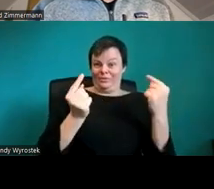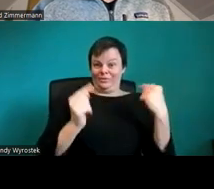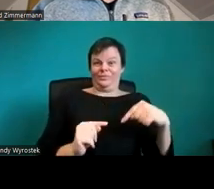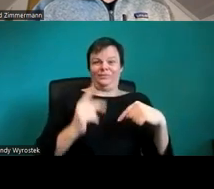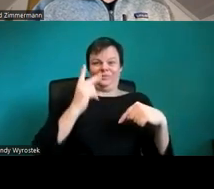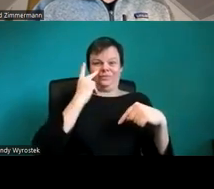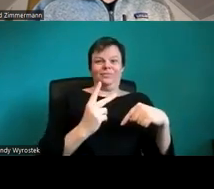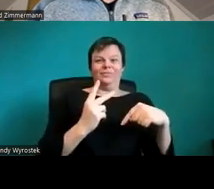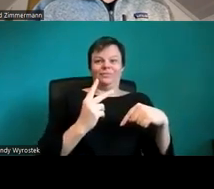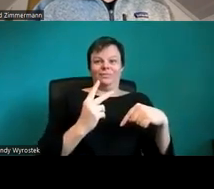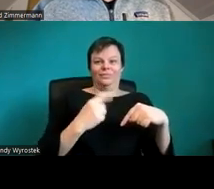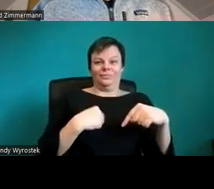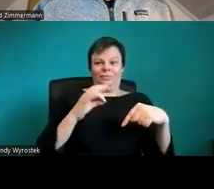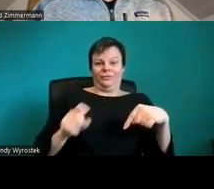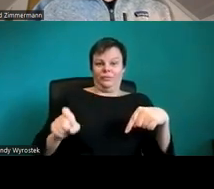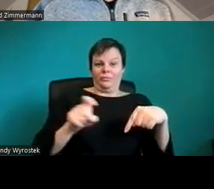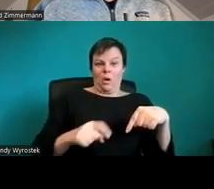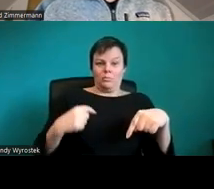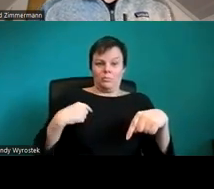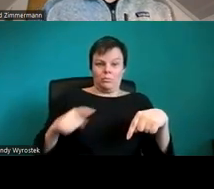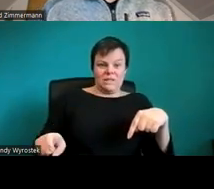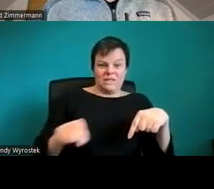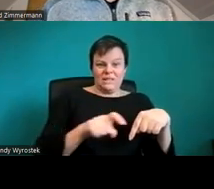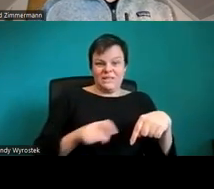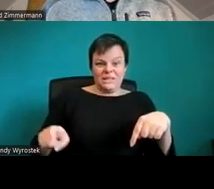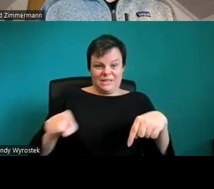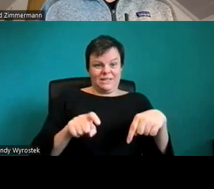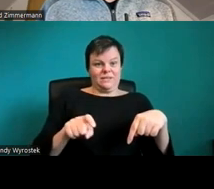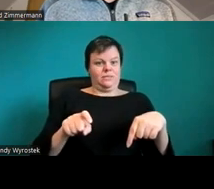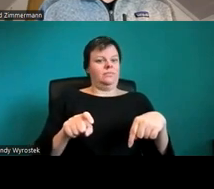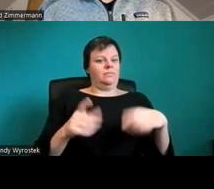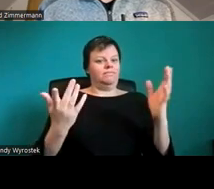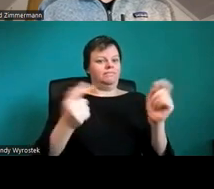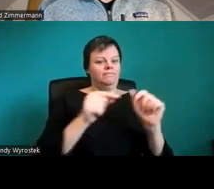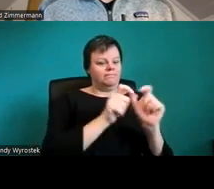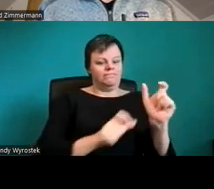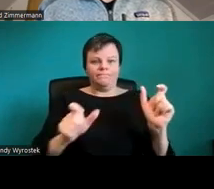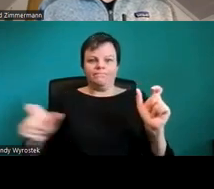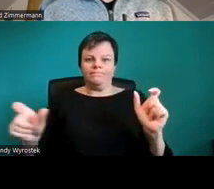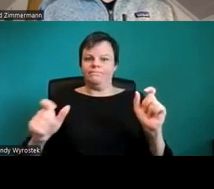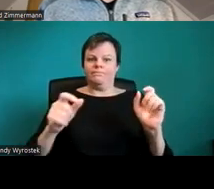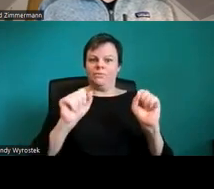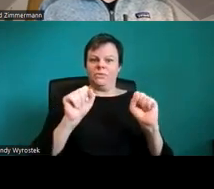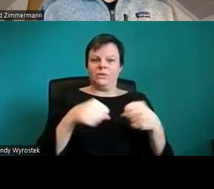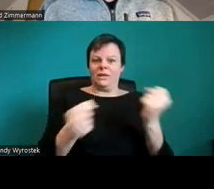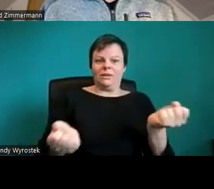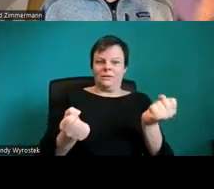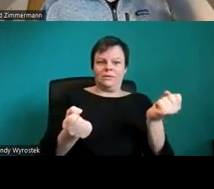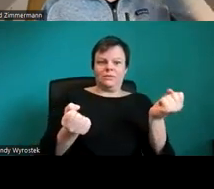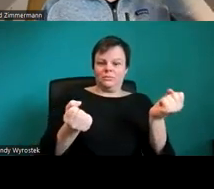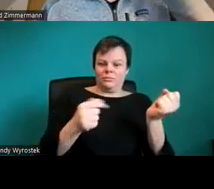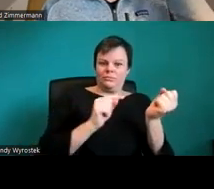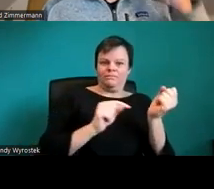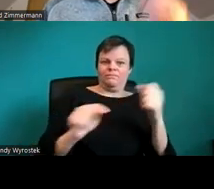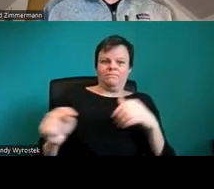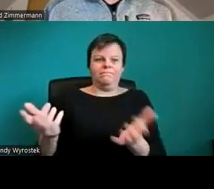Aber das Screenreader, für den sind sie immer sichtbar. Nächste Folie, Schaltfläche, zur nächsten Folie gehen. Das